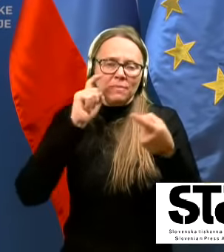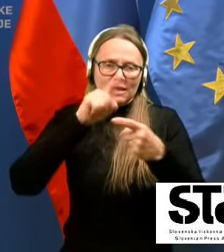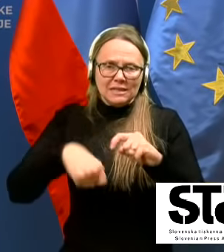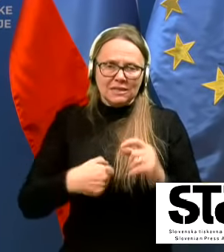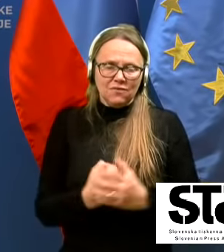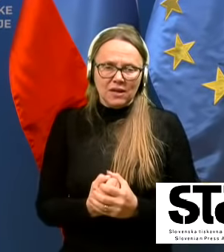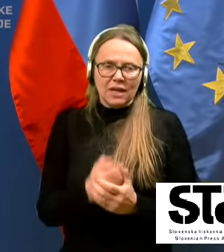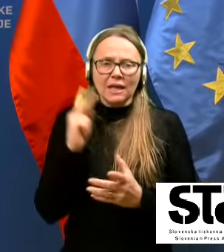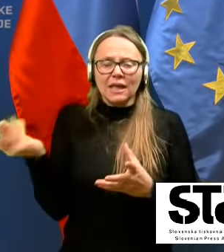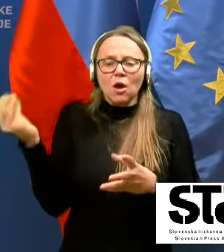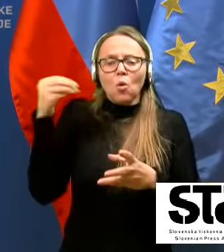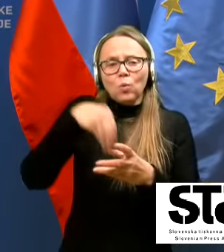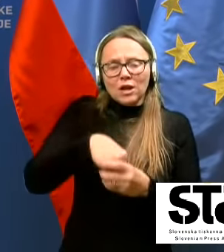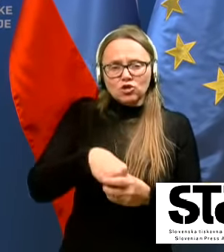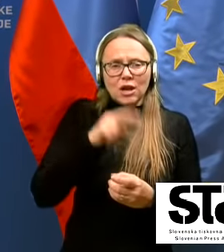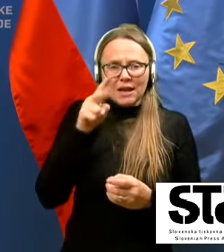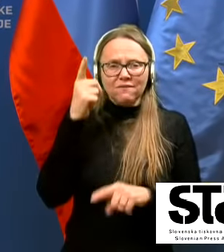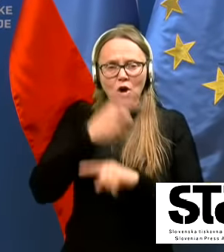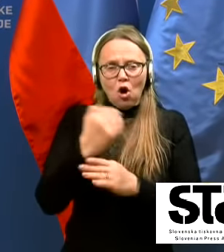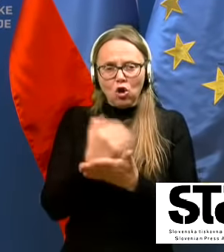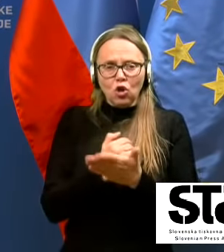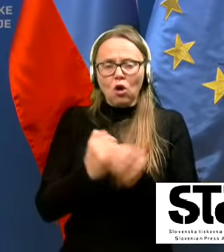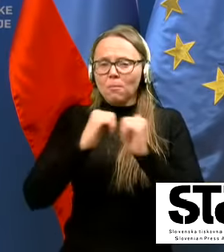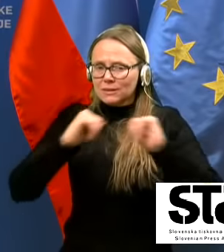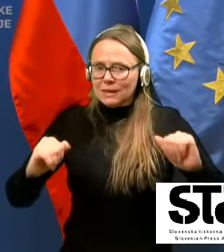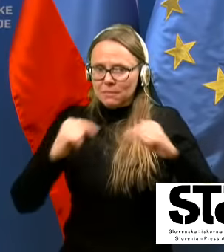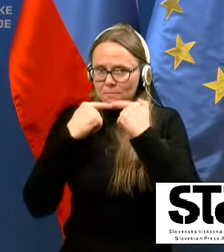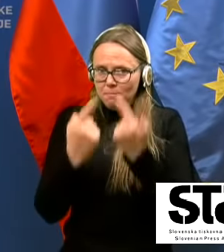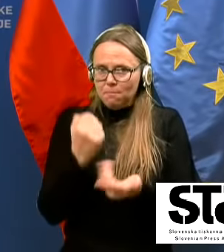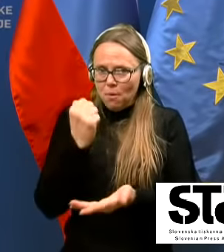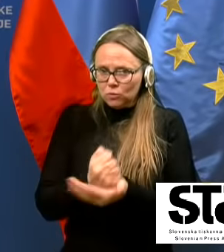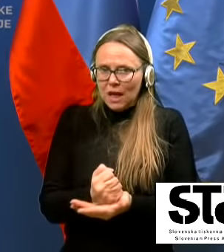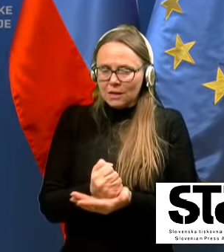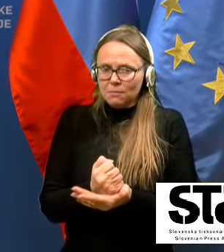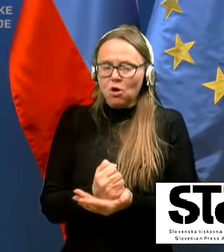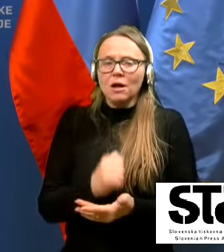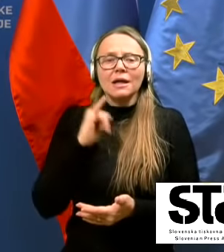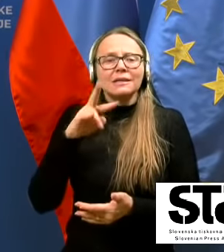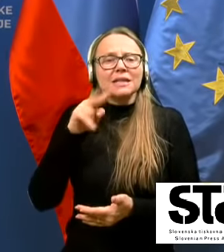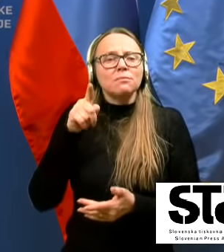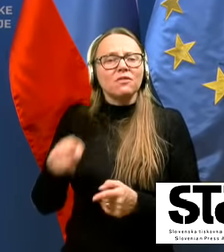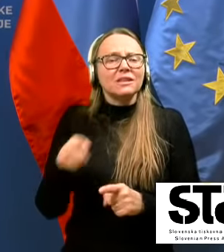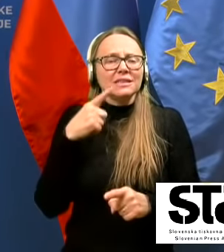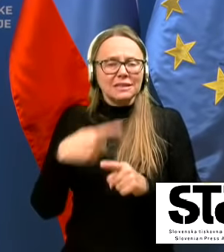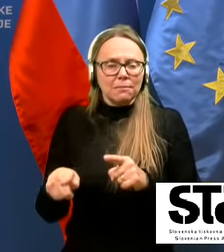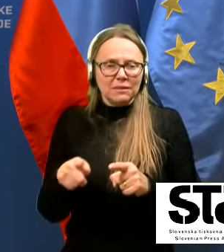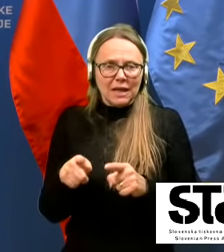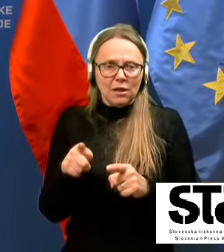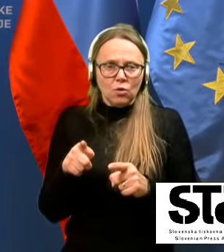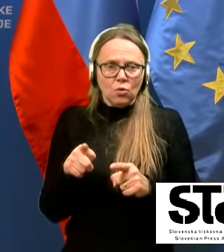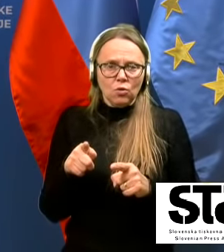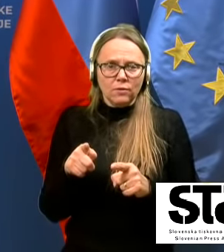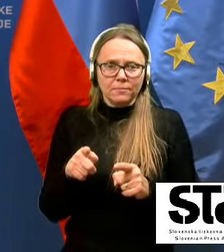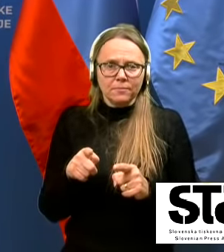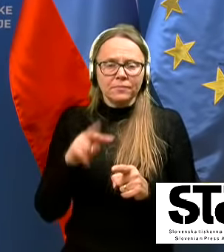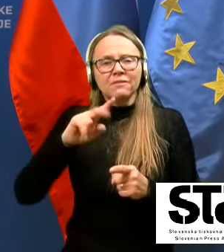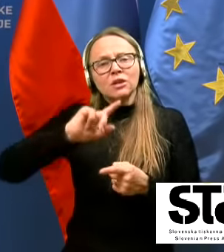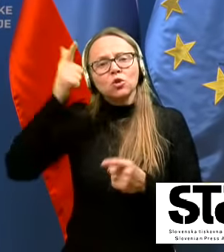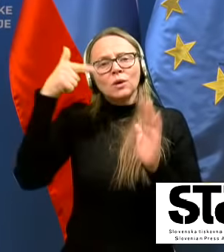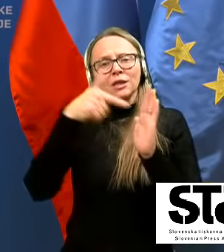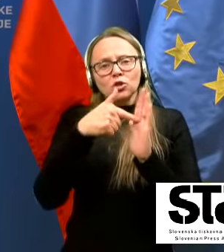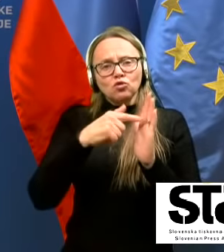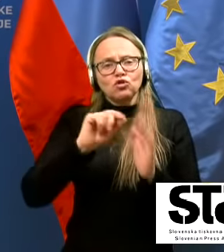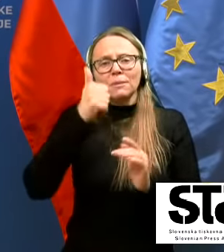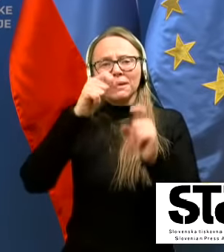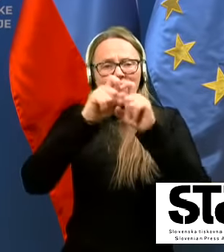ki je vnešeno odlok in jo je treba tudi posebej podarti, je to, da smo v tistem delu, torej v drugi točki